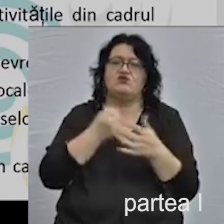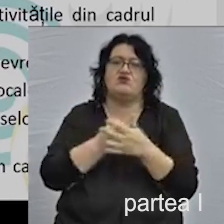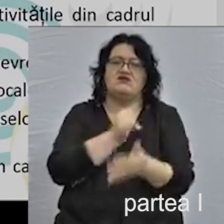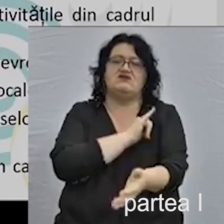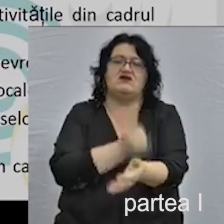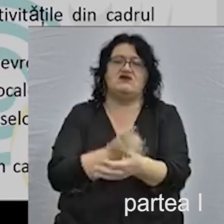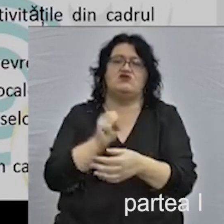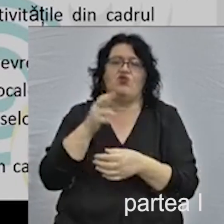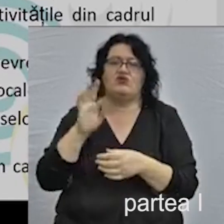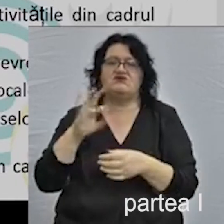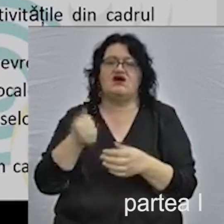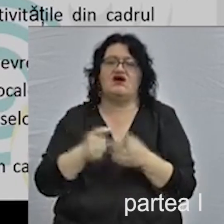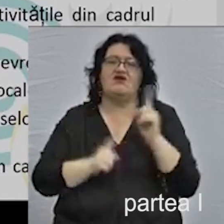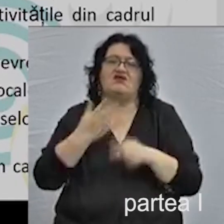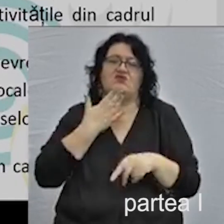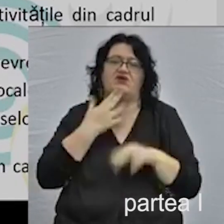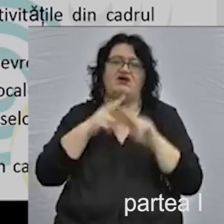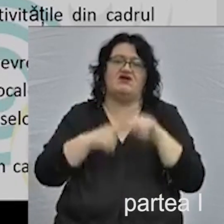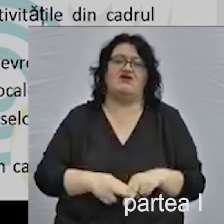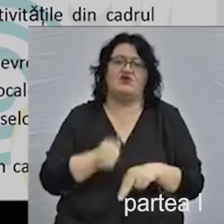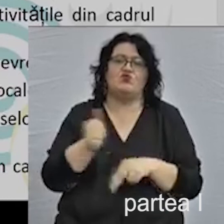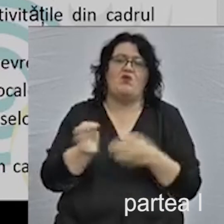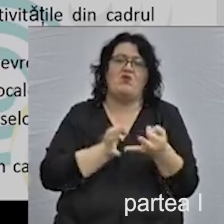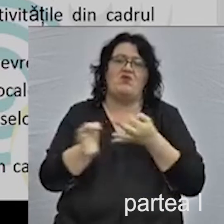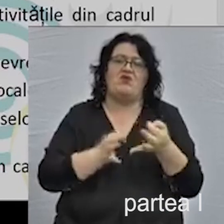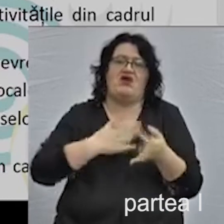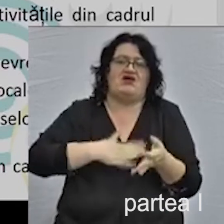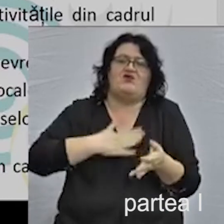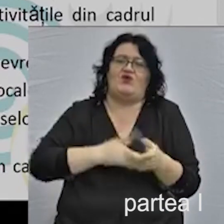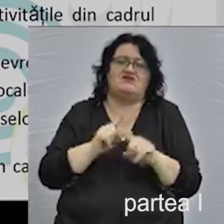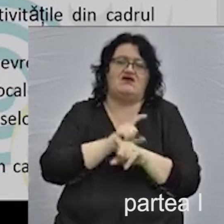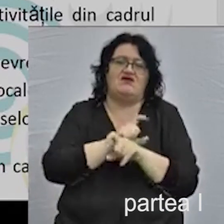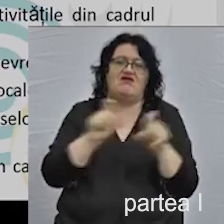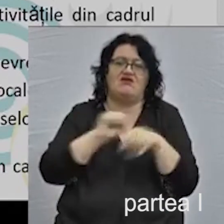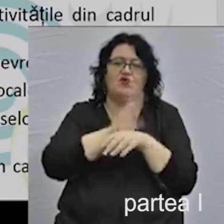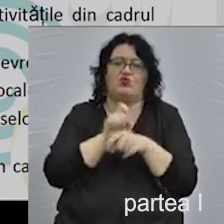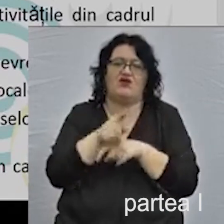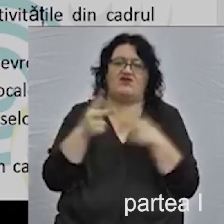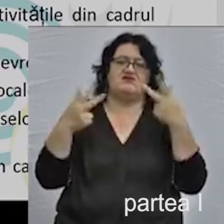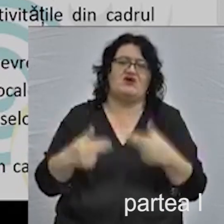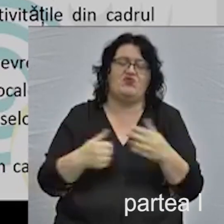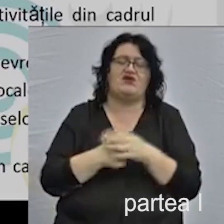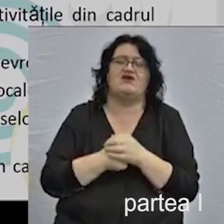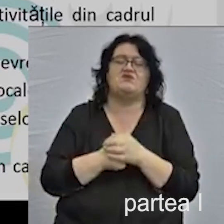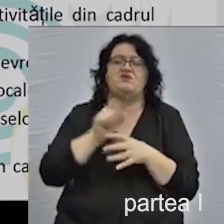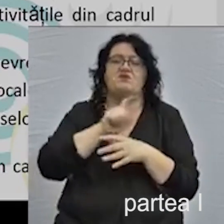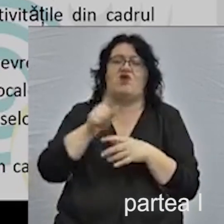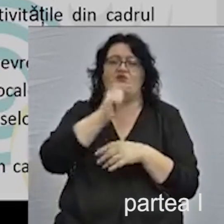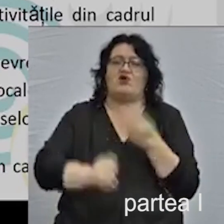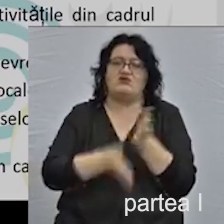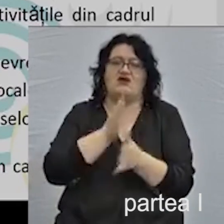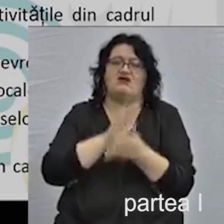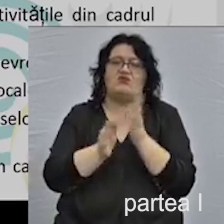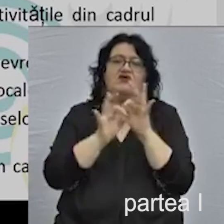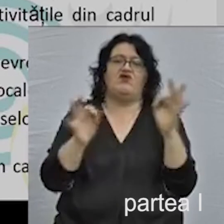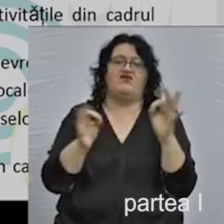Seget, Subotița. Din păcate a rămas doar la nivelul de deziderat, dar chiar dacă proiectul s-a încheiat și oficial